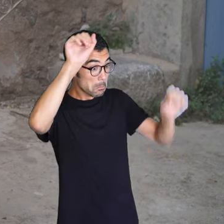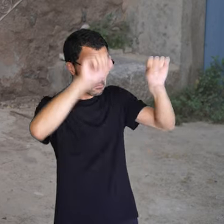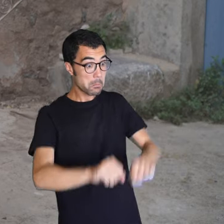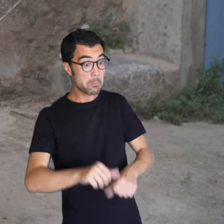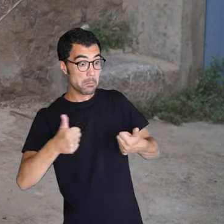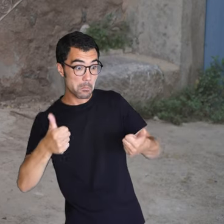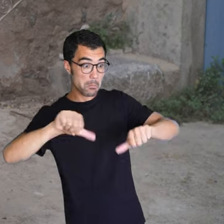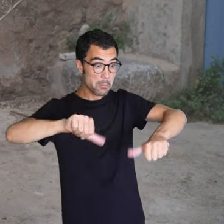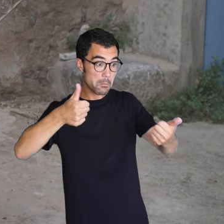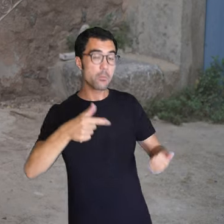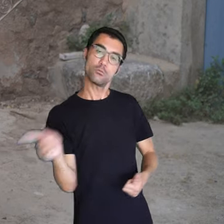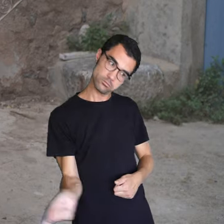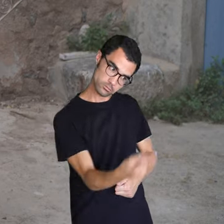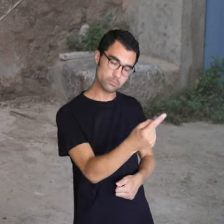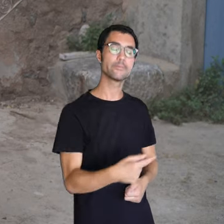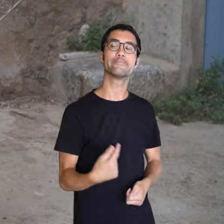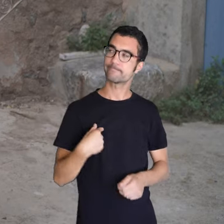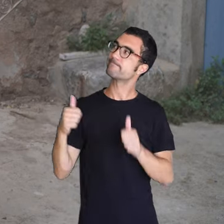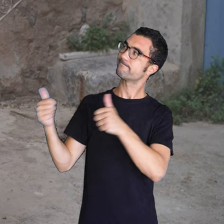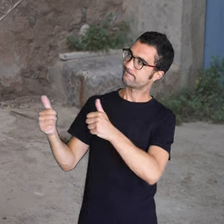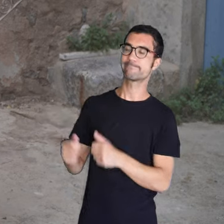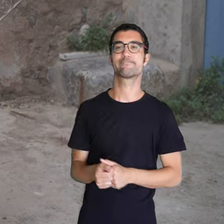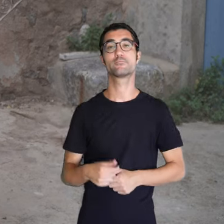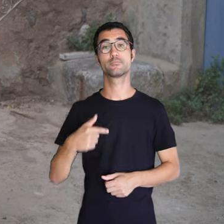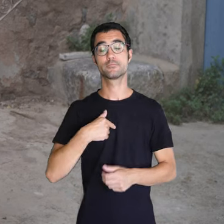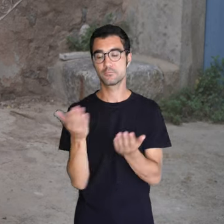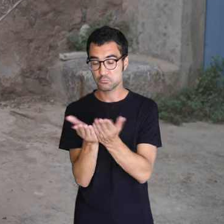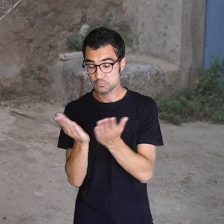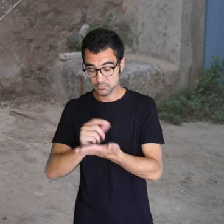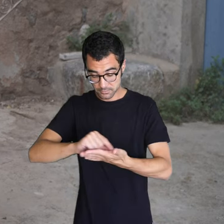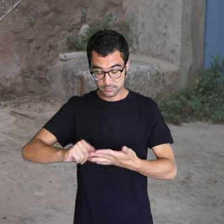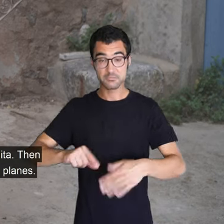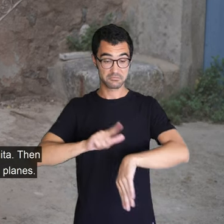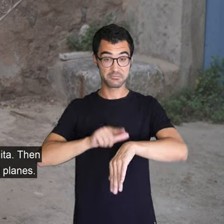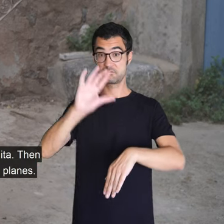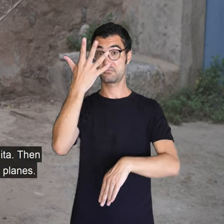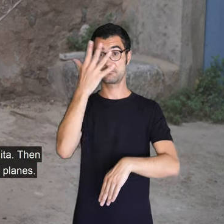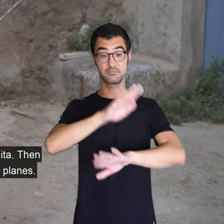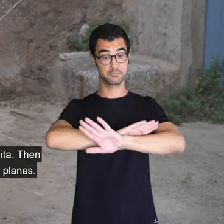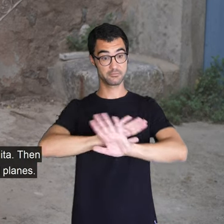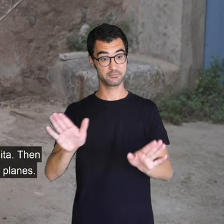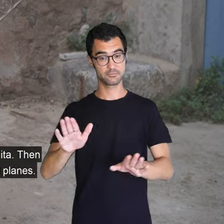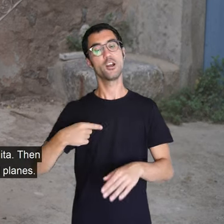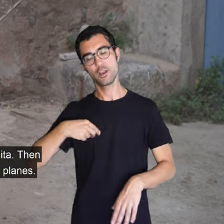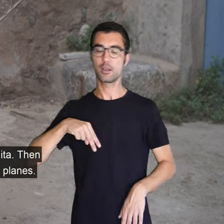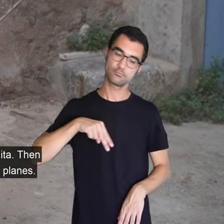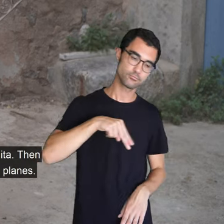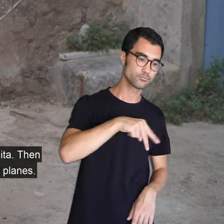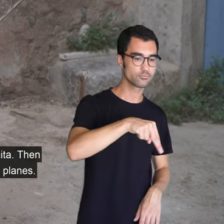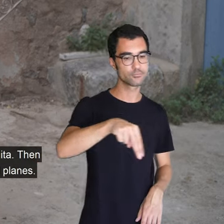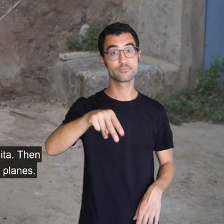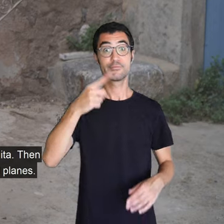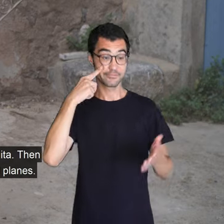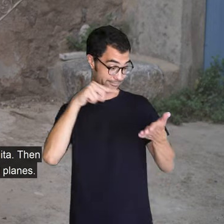jo anava... Això era... Quan acabaves l'escola, que acabàvem, que aquí no, de les cinc. A les cinc. Anava cap allà i aquesta foto que